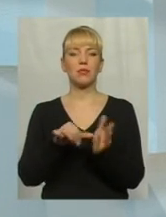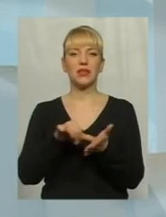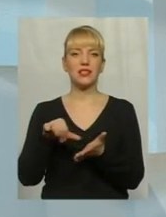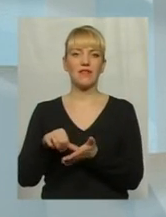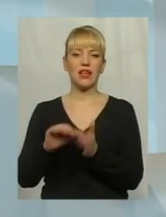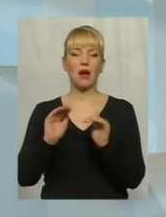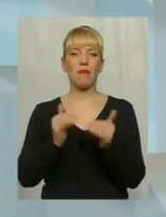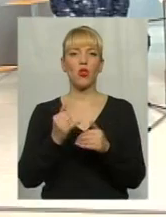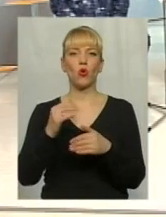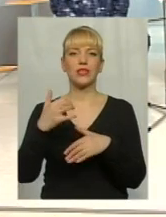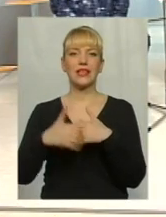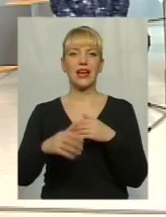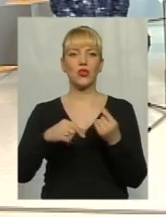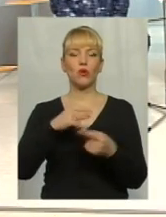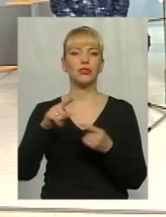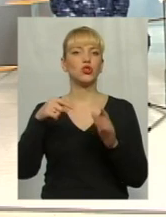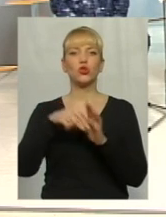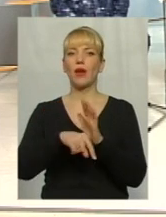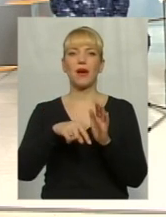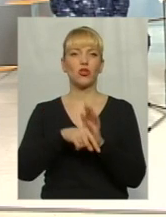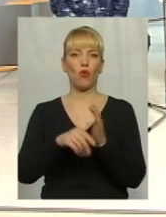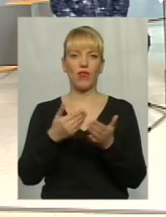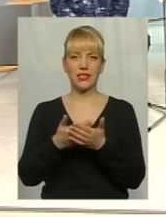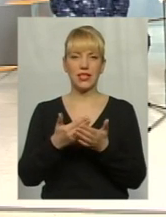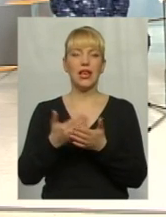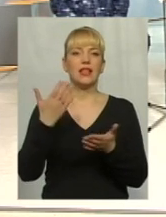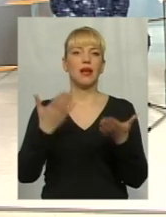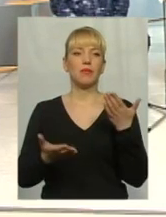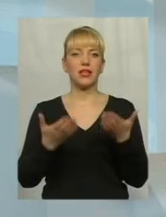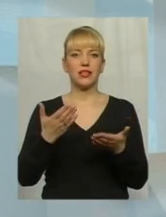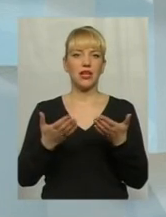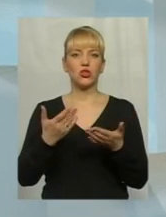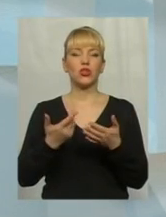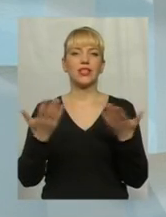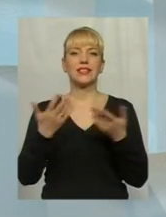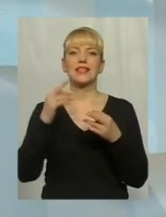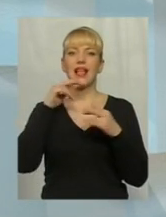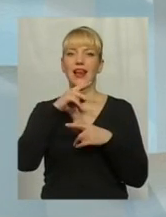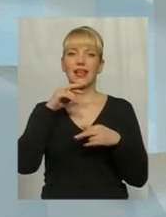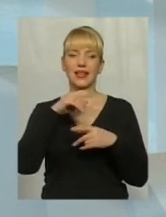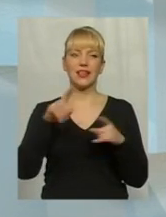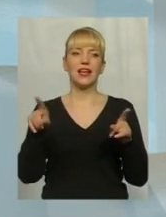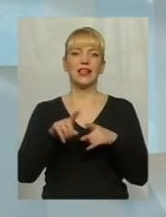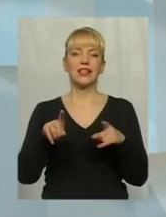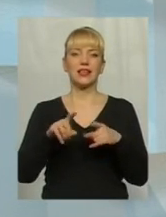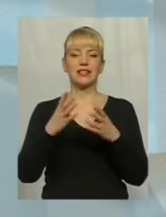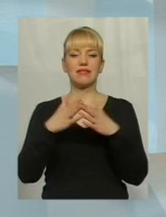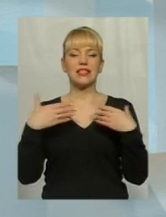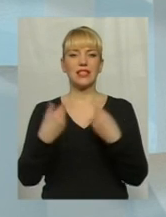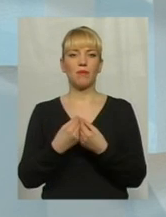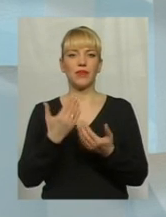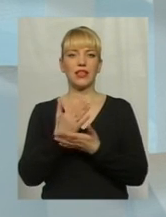малого і середнього бізнесу. Що я маю на увазі? Ну, до прикладу, якщо там якісь ліки, якісь, скажімо, є в сім'ях